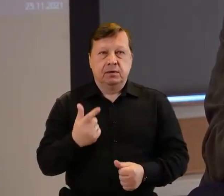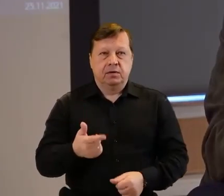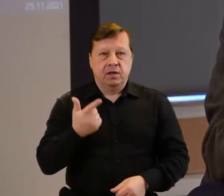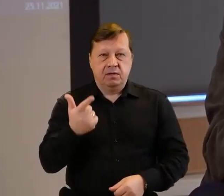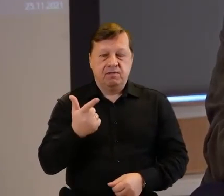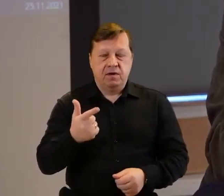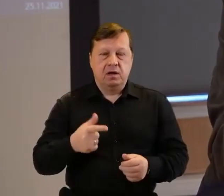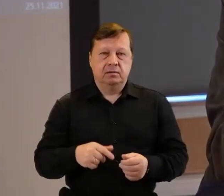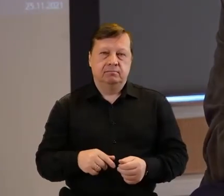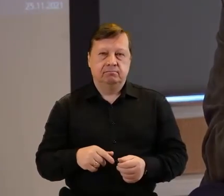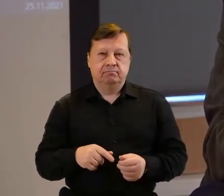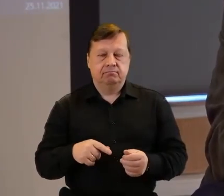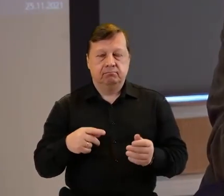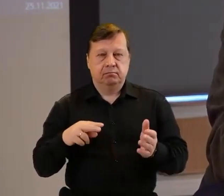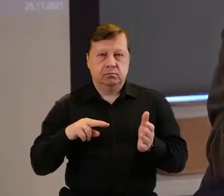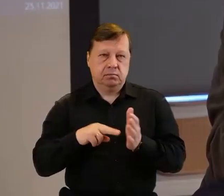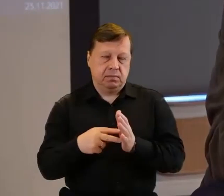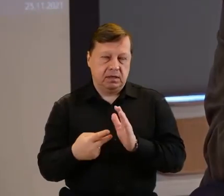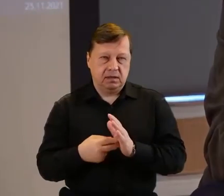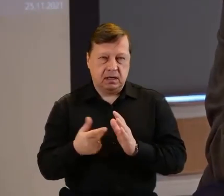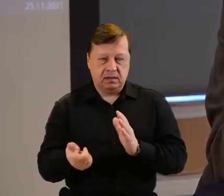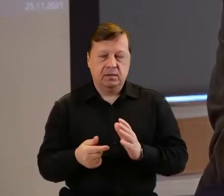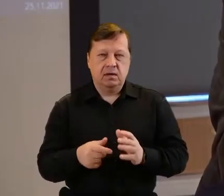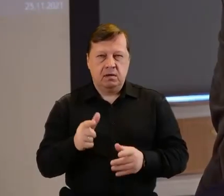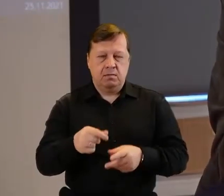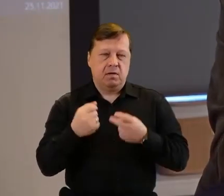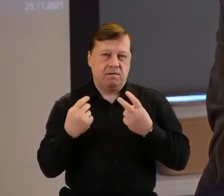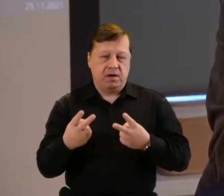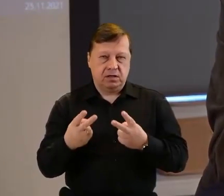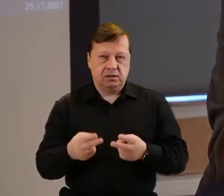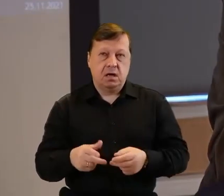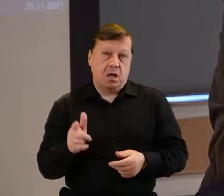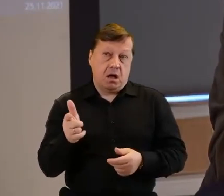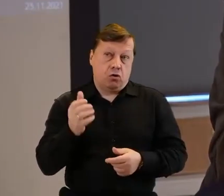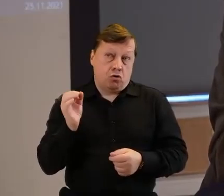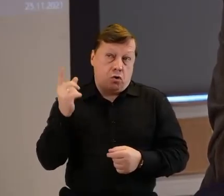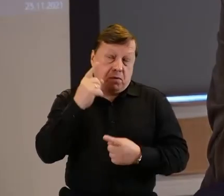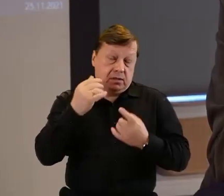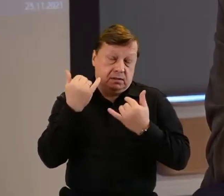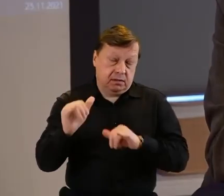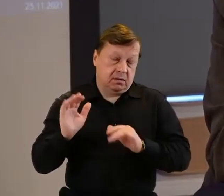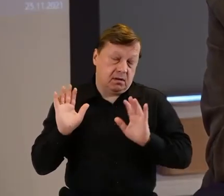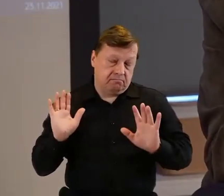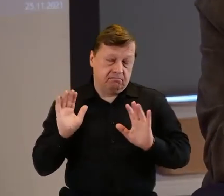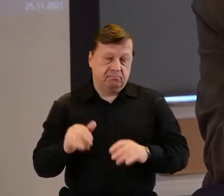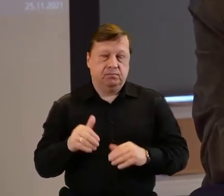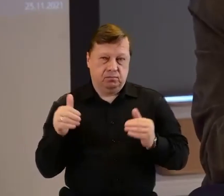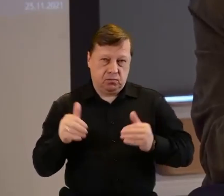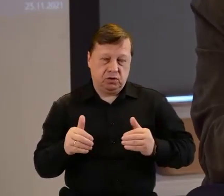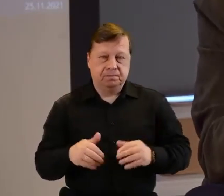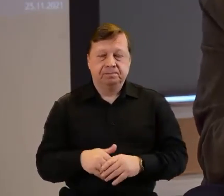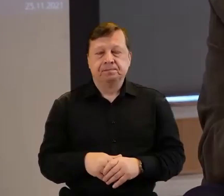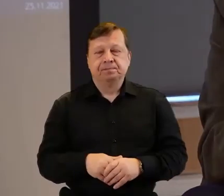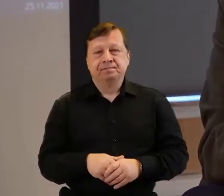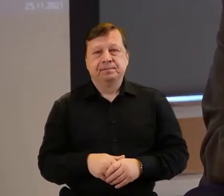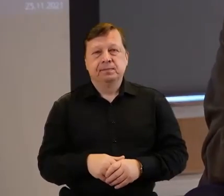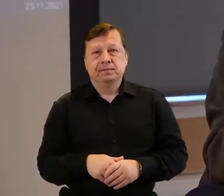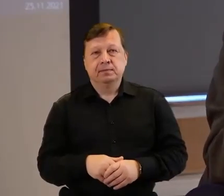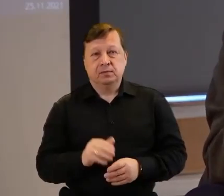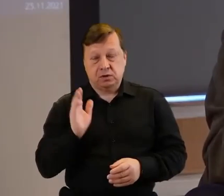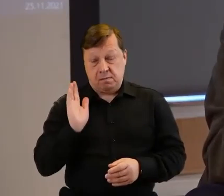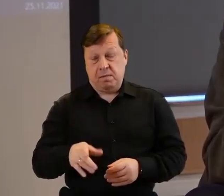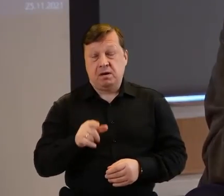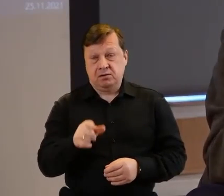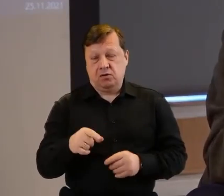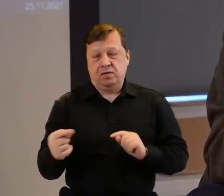założeniach, które są bardzo ważne i które oczywiście można podważyć, jeżeli ktoś będzie uważał, że tak nie jest i będziemy